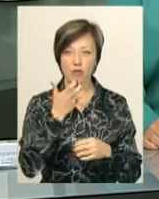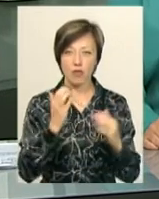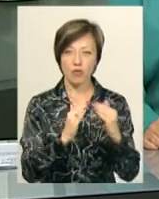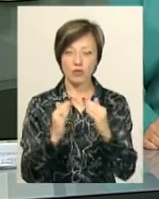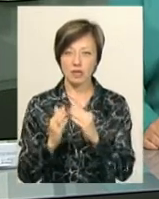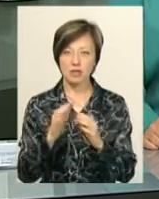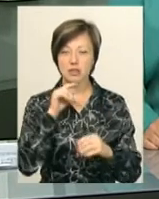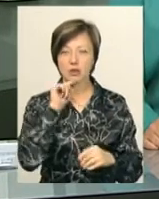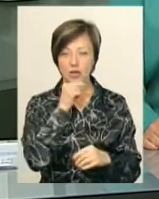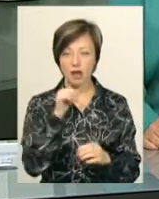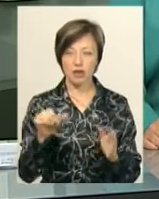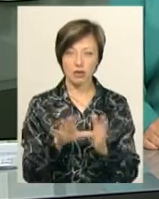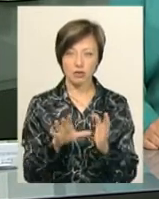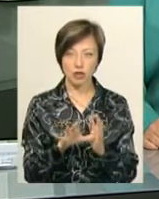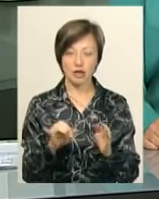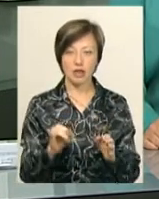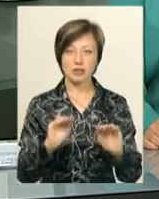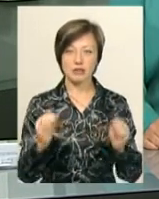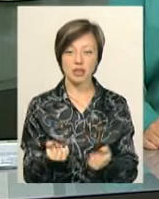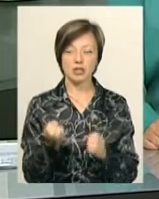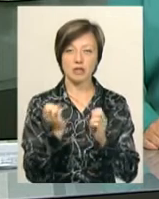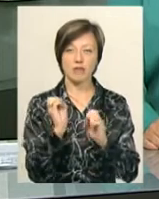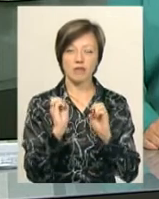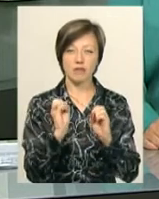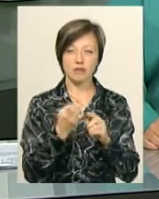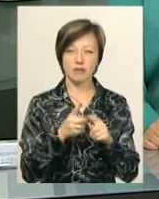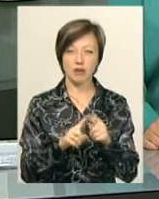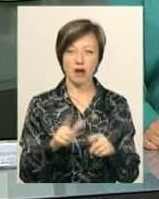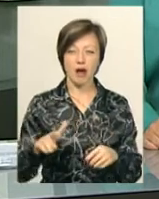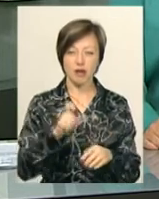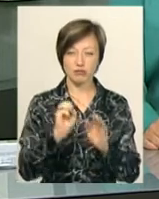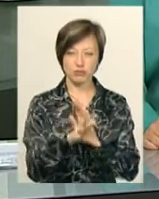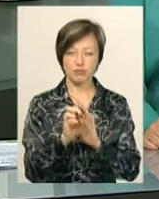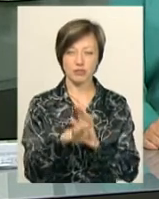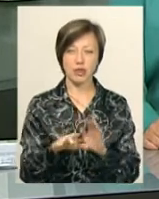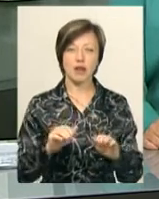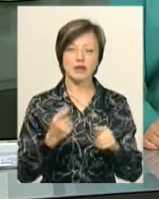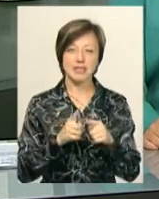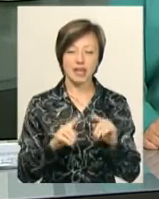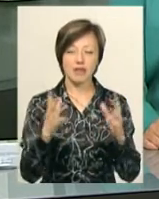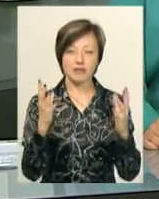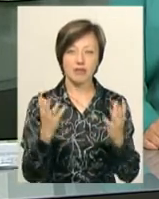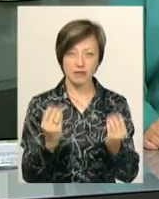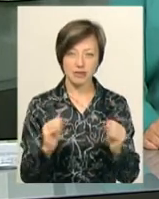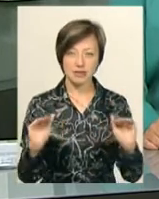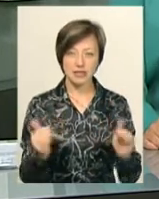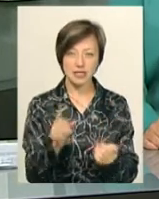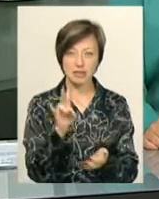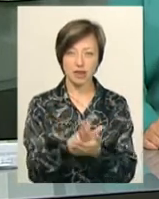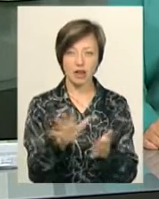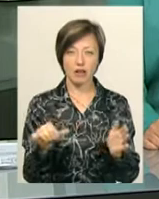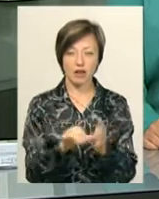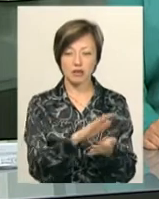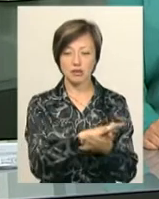заощадити електроенергію та зменшити викиди вуглекислого газу. Захід влаштували в рамках днів сталої енергії, які триватимуть в обласному